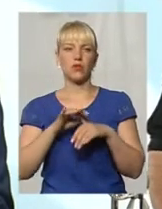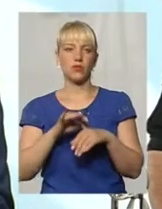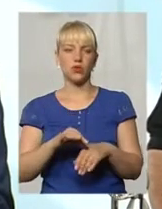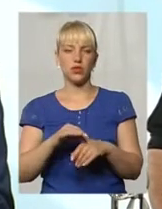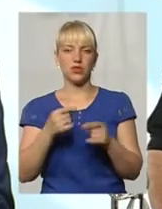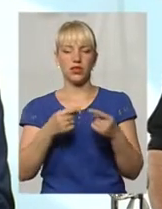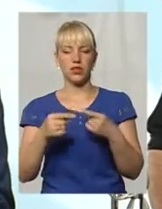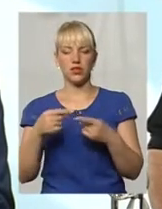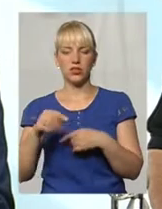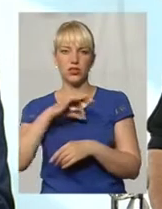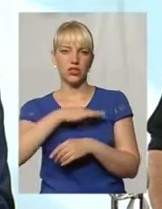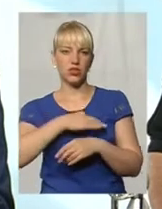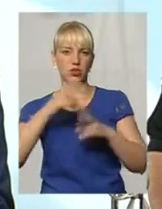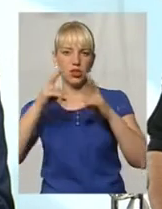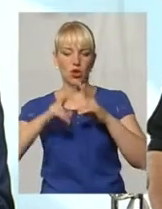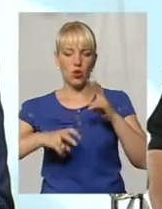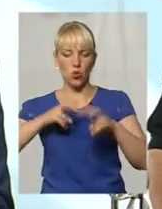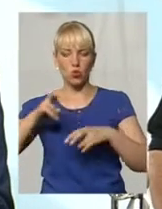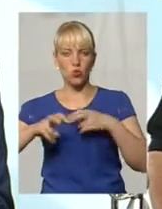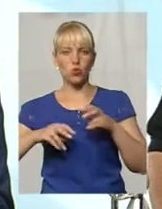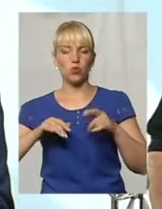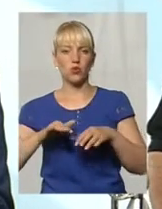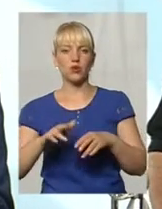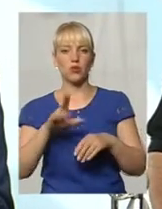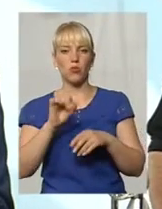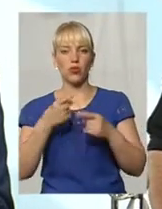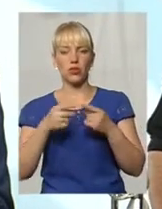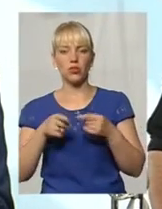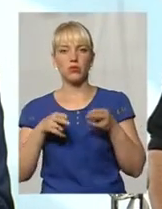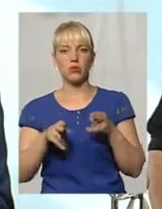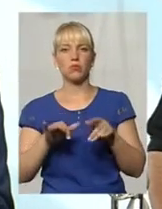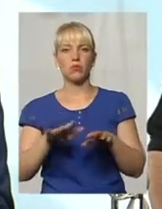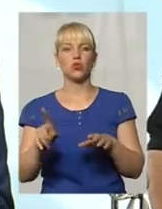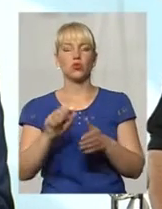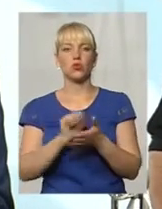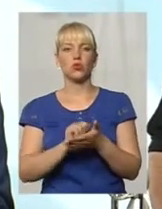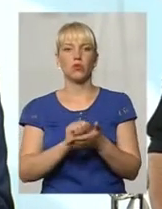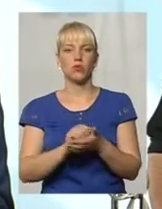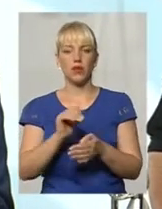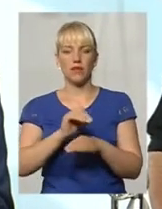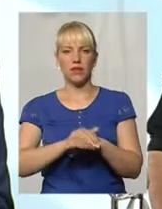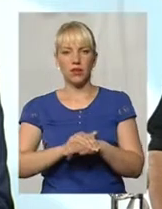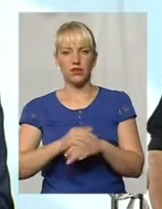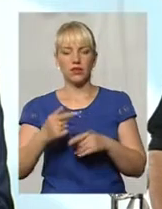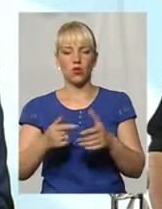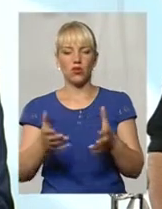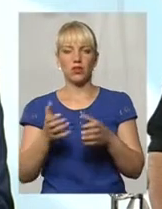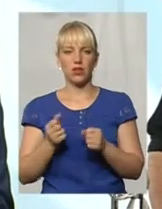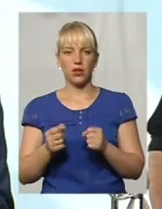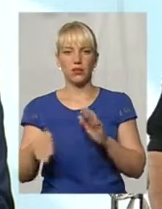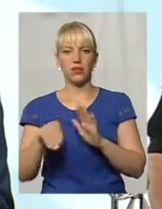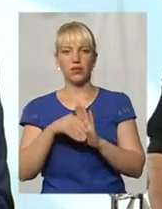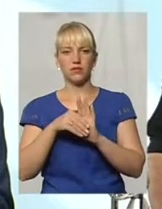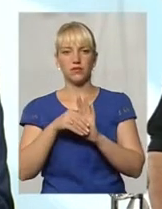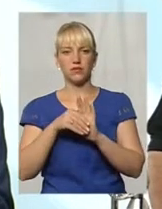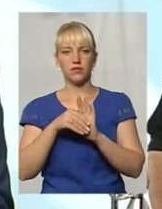слідчі розшукові дії по іншим кримінальним провадженням щодо документування, також фактів отримання неправовірної вигоди.